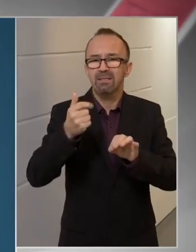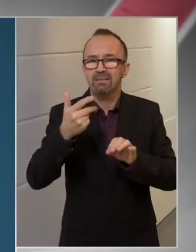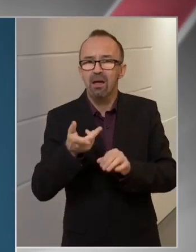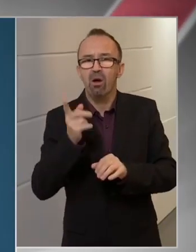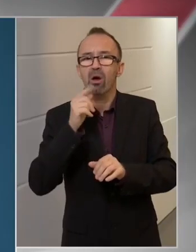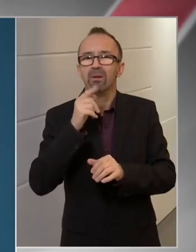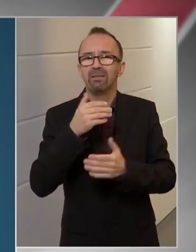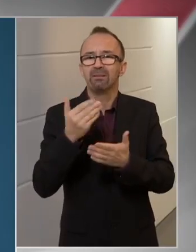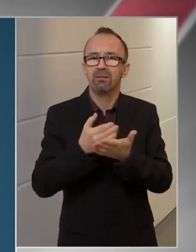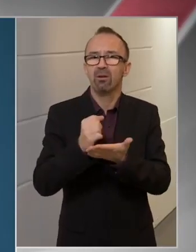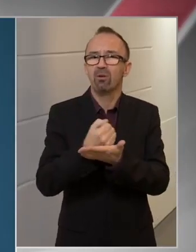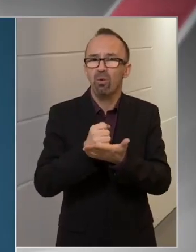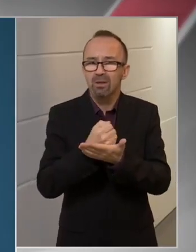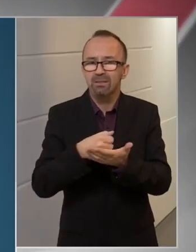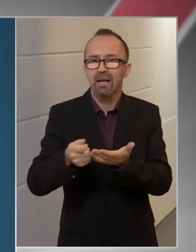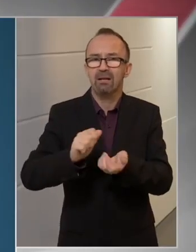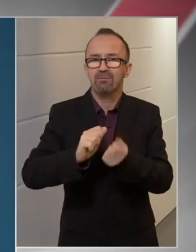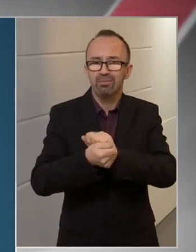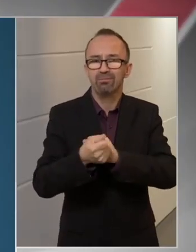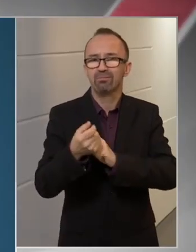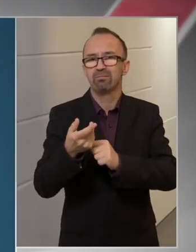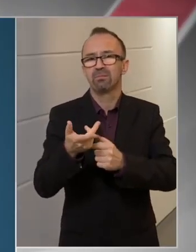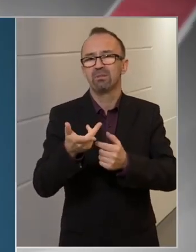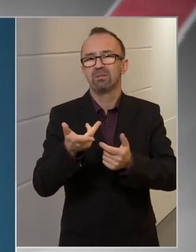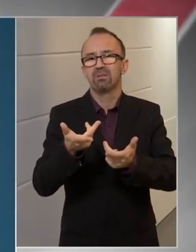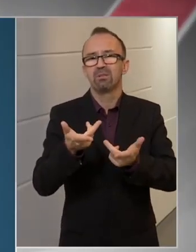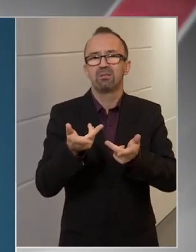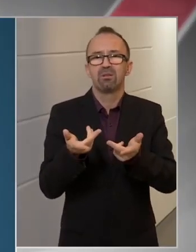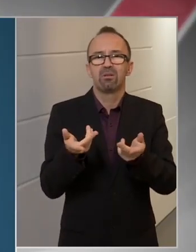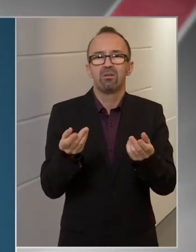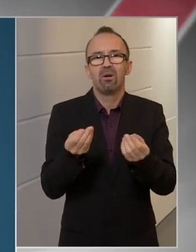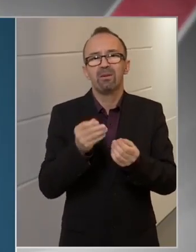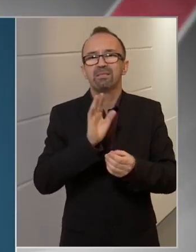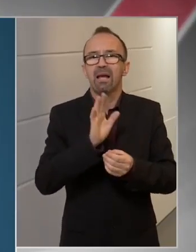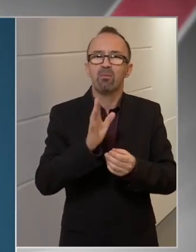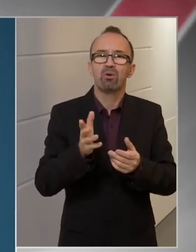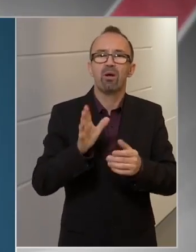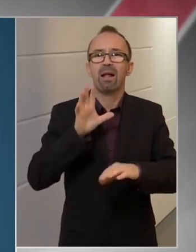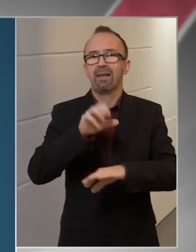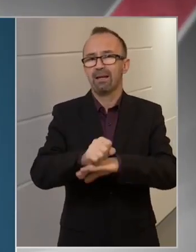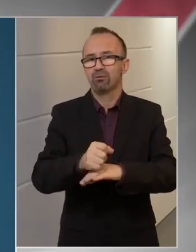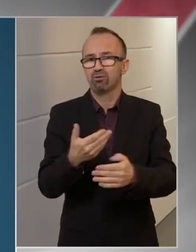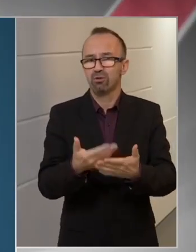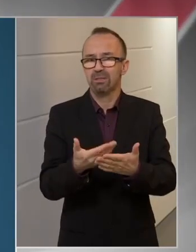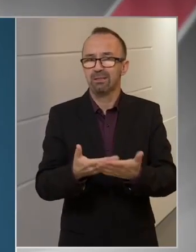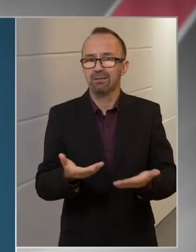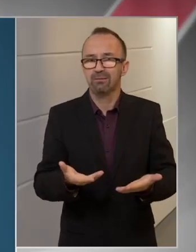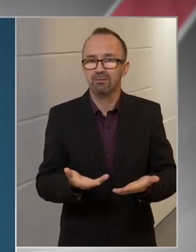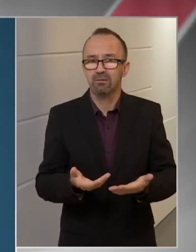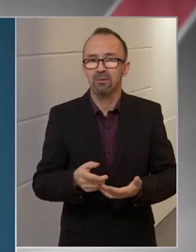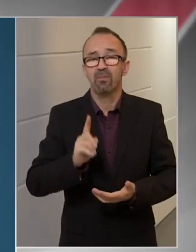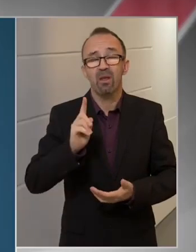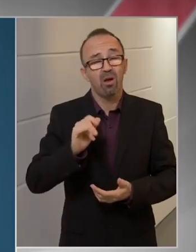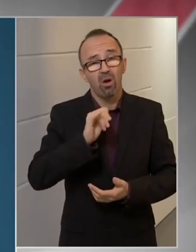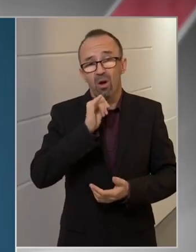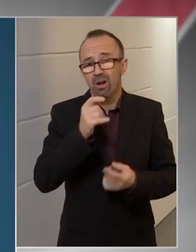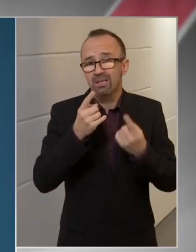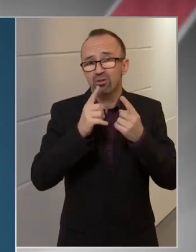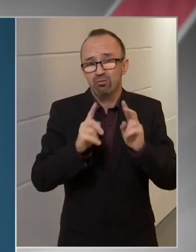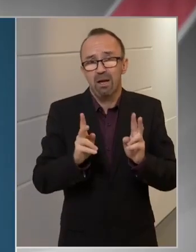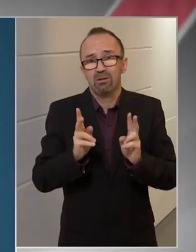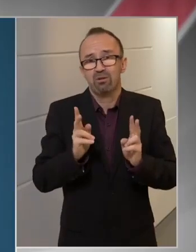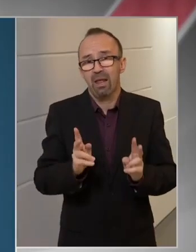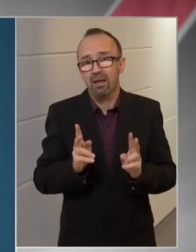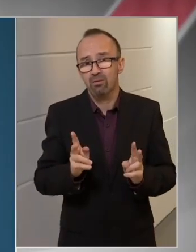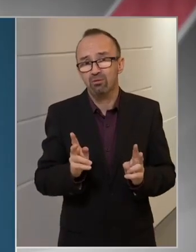el a gyógyszereiket, biztosítsák a számukra az elérhetőséget, de hogyha nincsen más